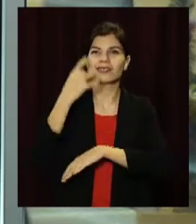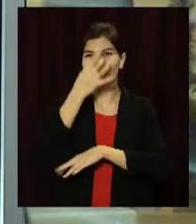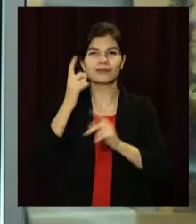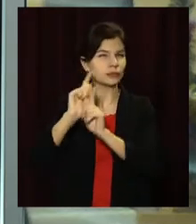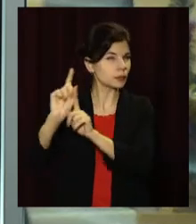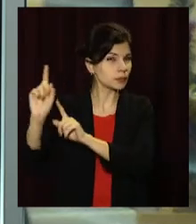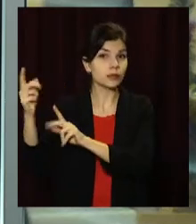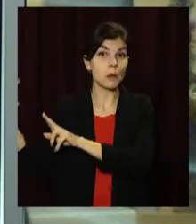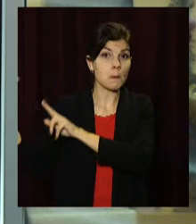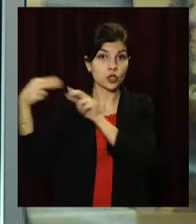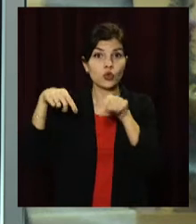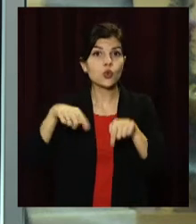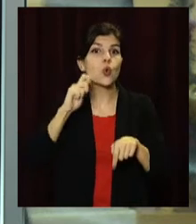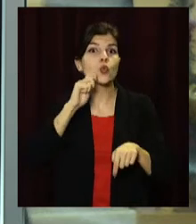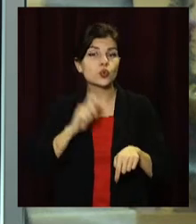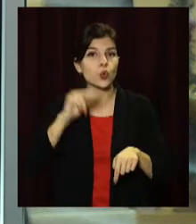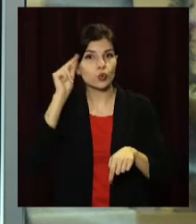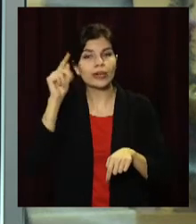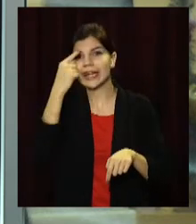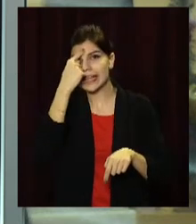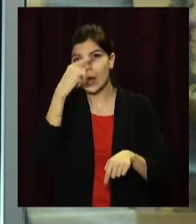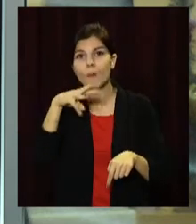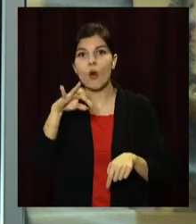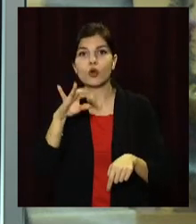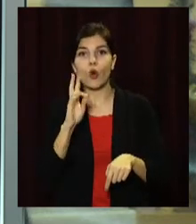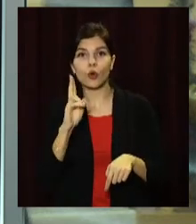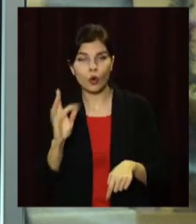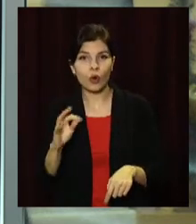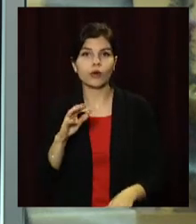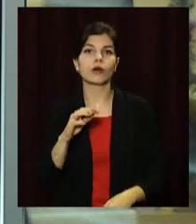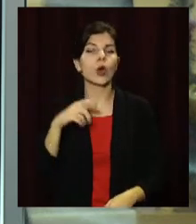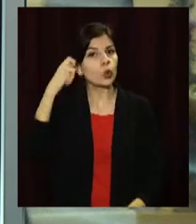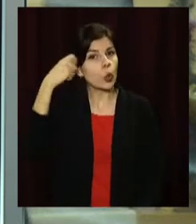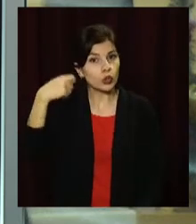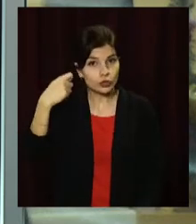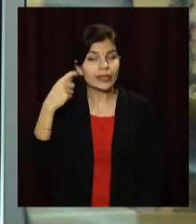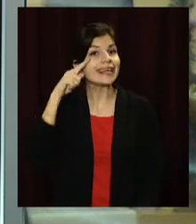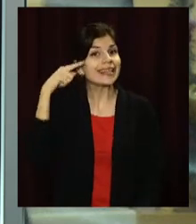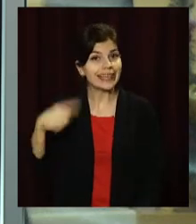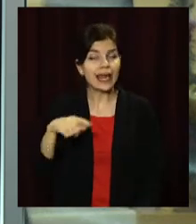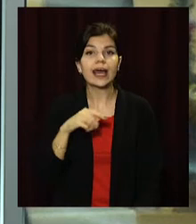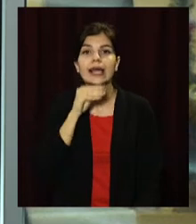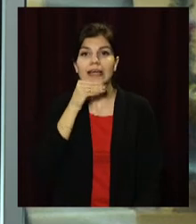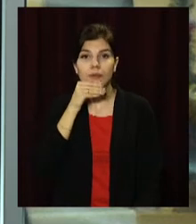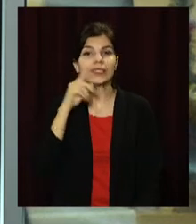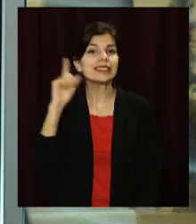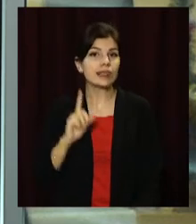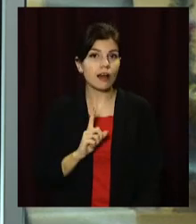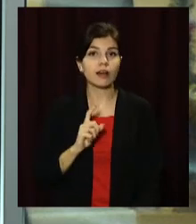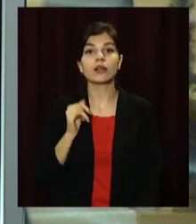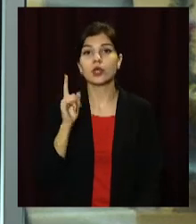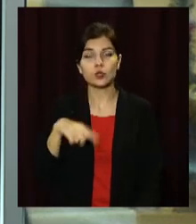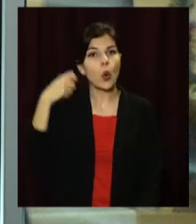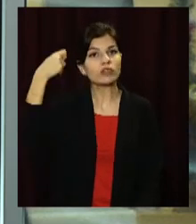вищою освітою. Найчастіше це громадяни Індії, Марокко, Туркменістану, Туреччини, Китаю, Єгипту, Ізраїлю та